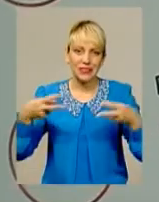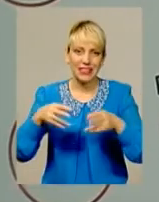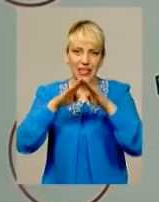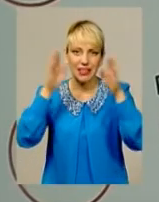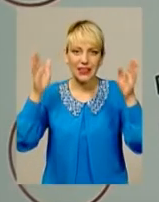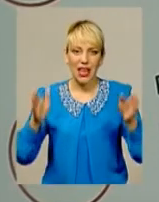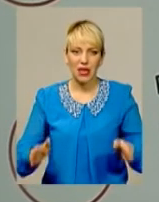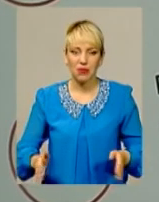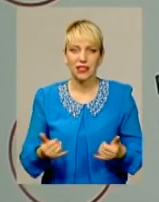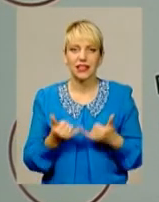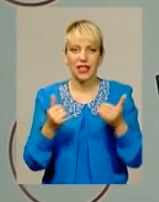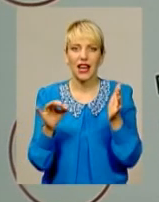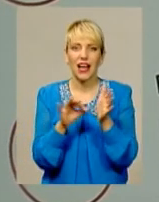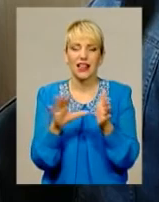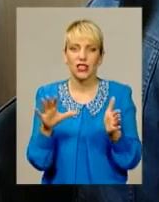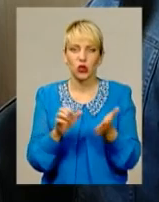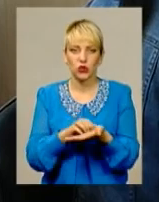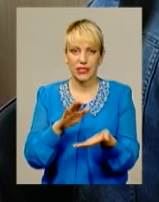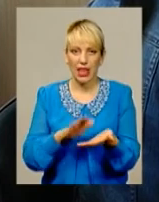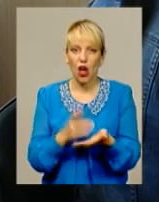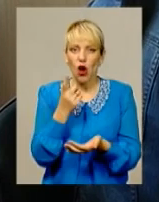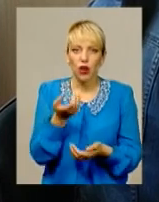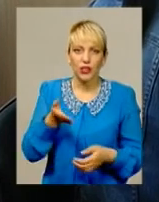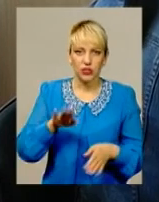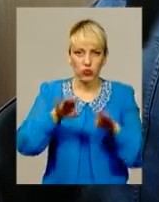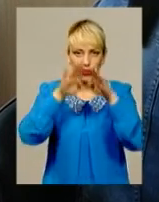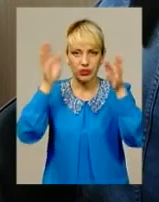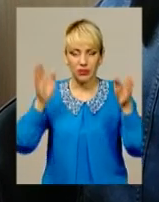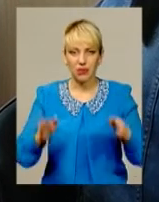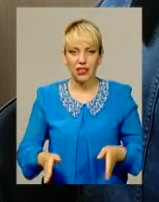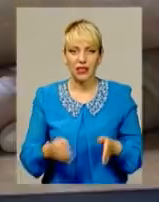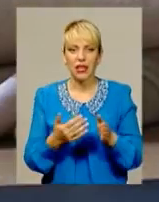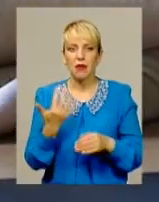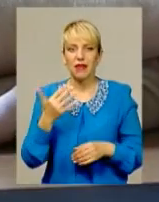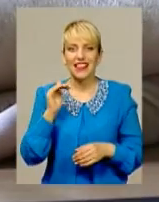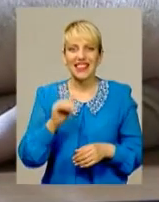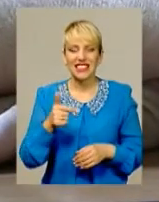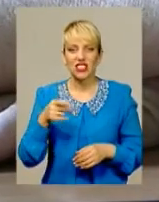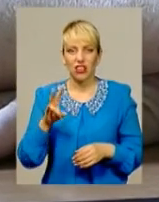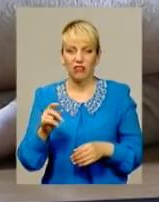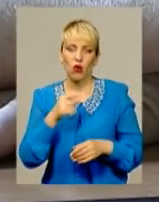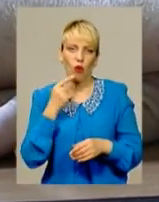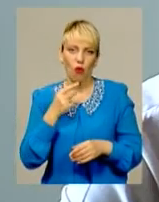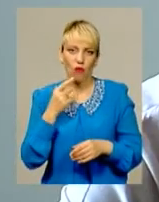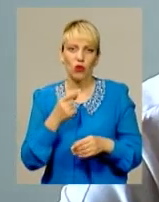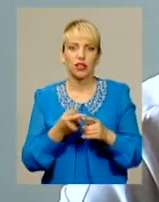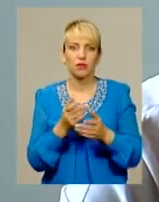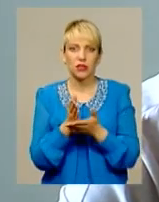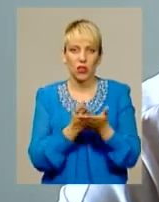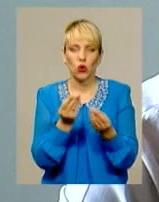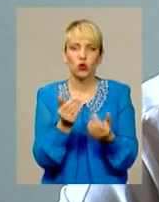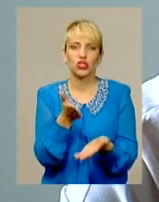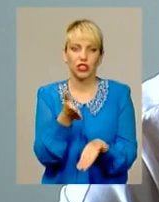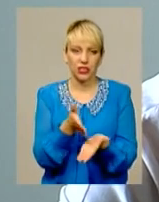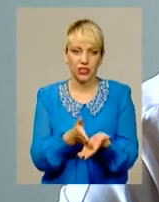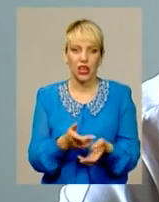запису. Один такий термінал коштує близько 9 тисяч гривень. У міському бюджеті такі кошти є, запевняють посадовці. Хто не